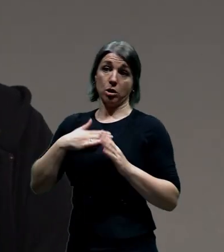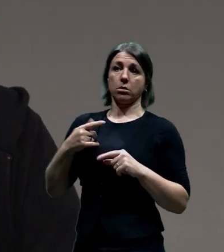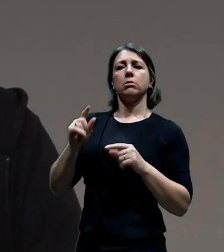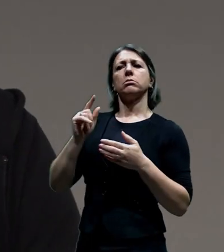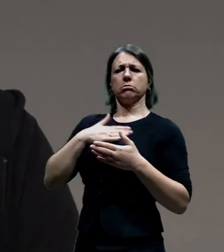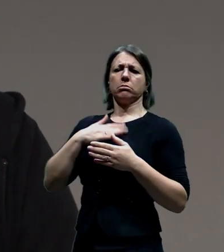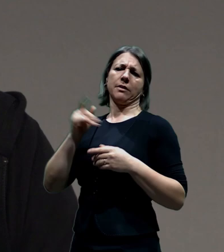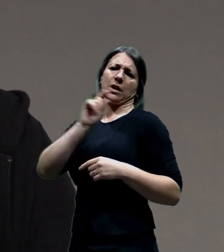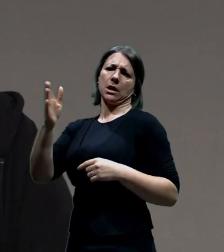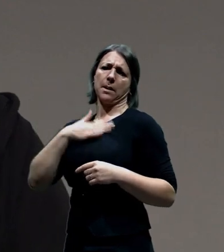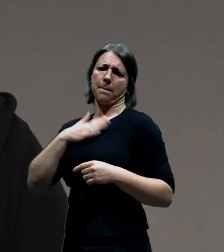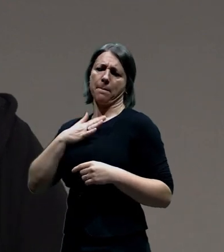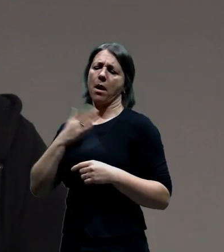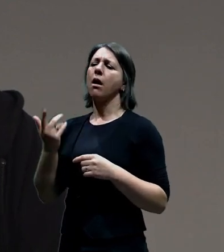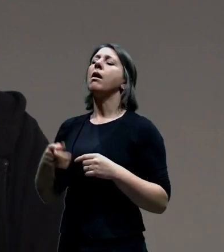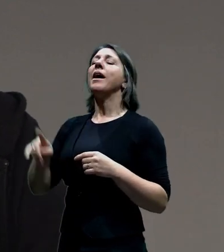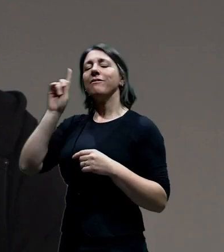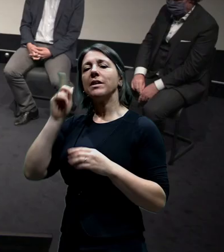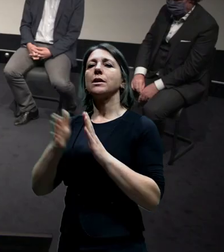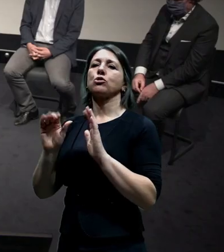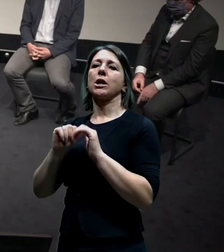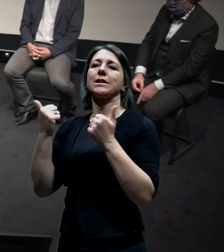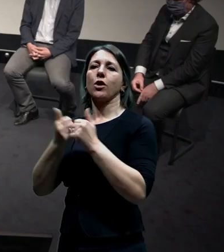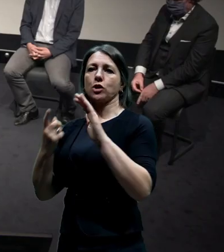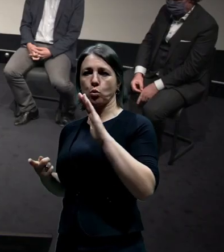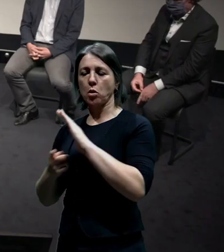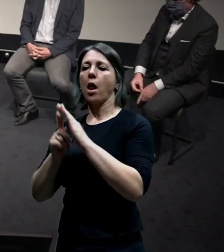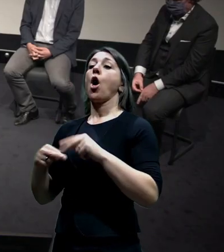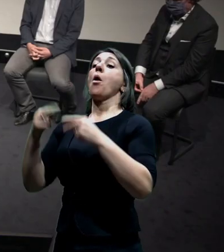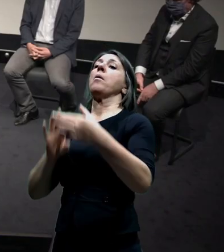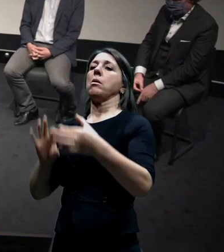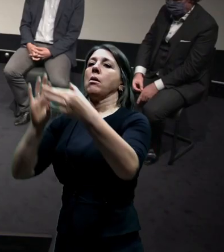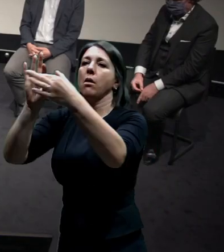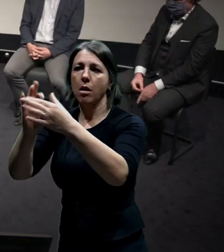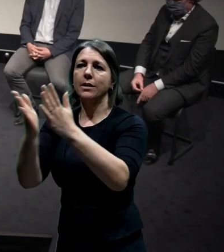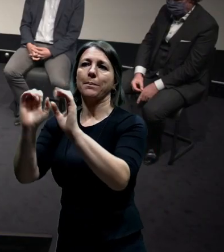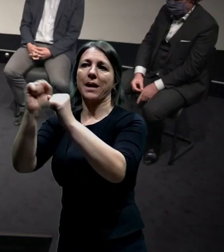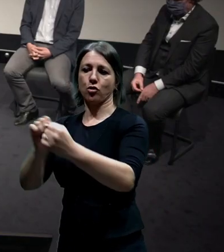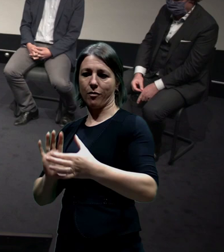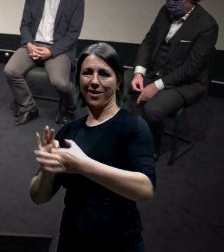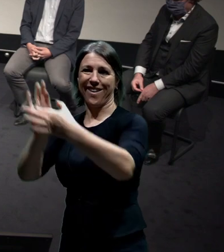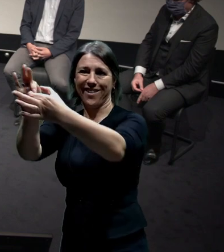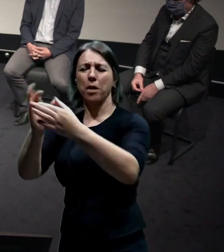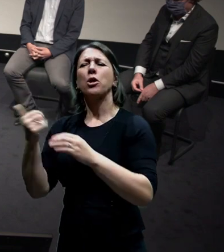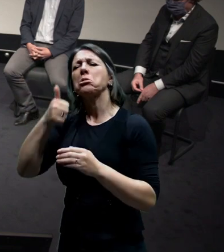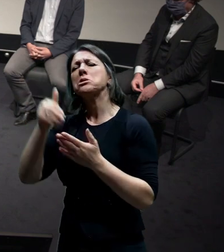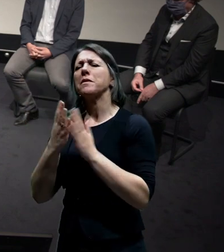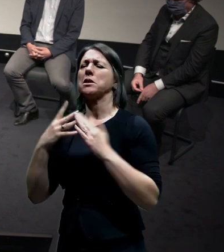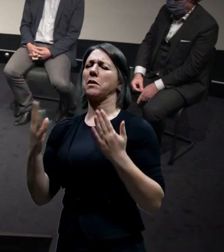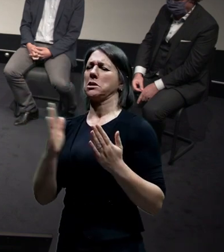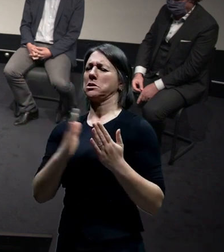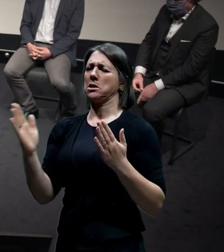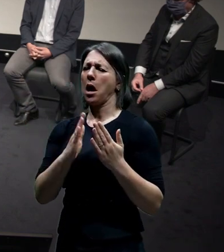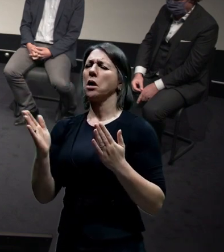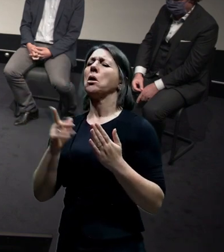tak staví za tím, že Strahovský tunel pokračuje vlastně dalším tunelem Rázovka. Vlastně tenkrát v 90. letech, Martin